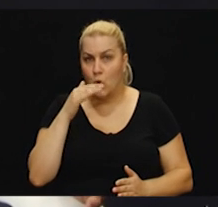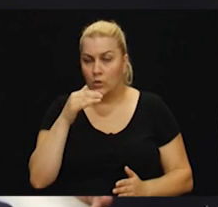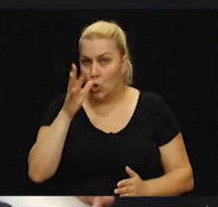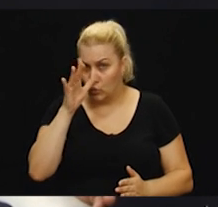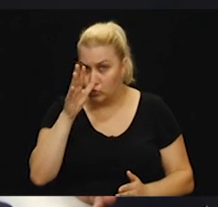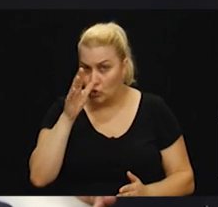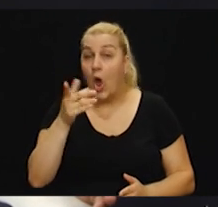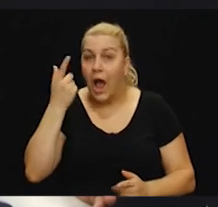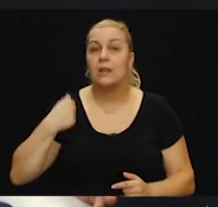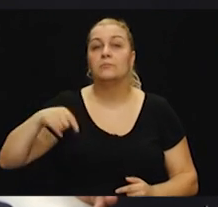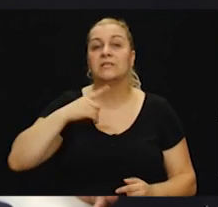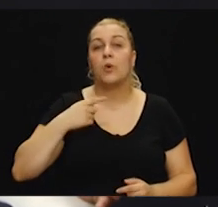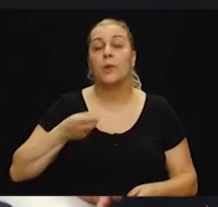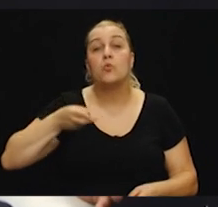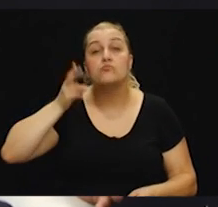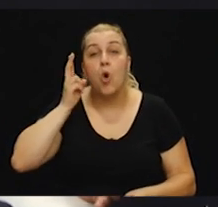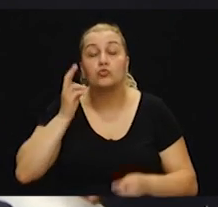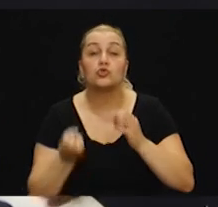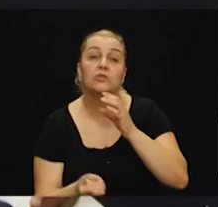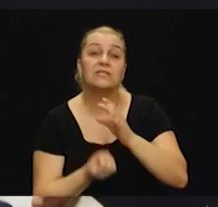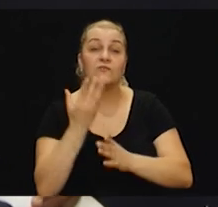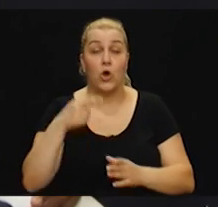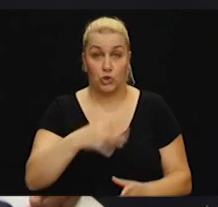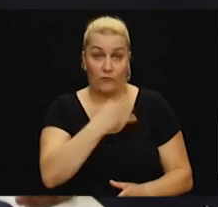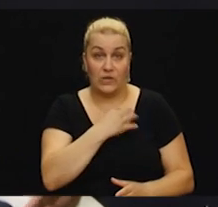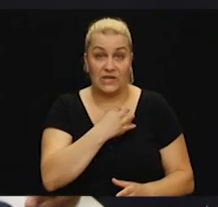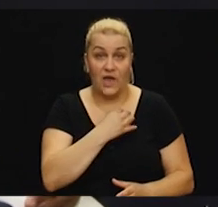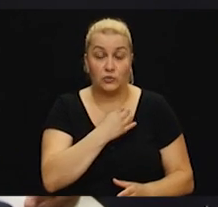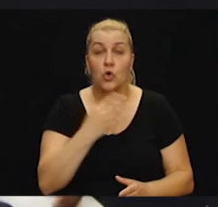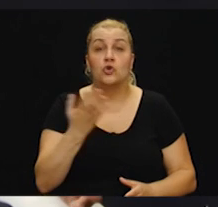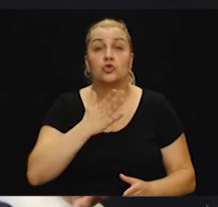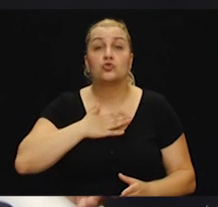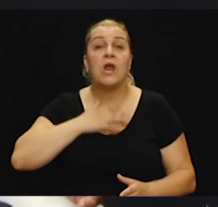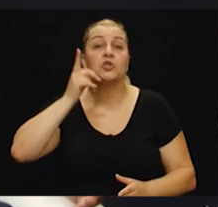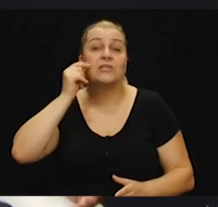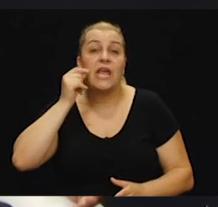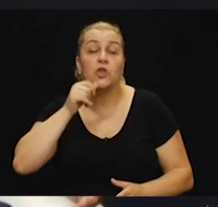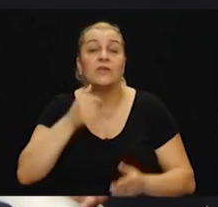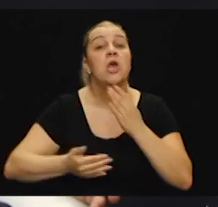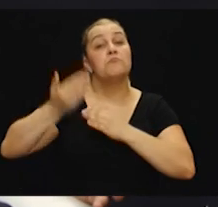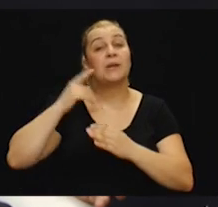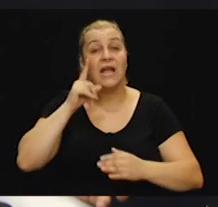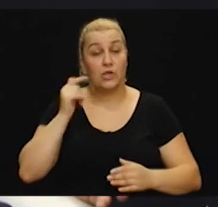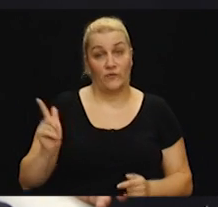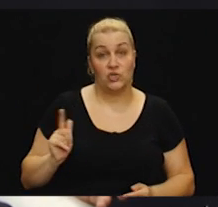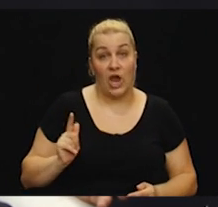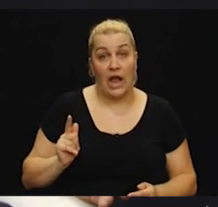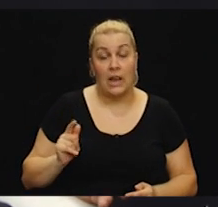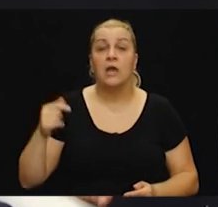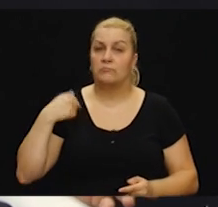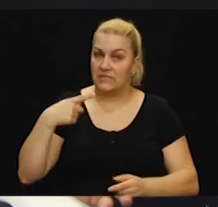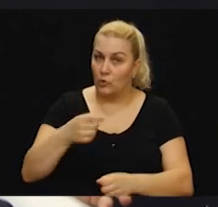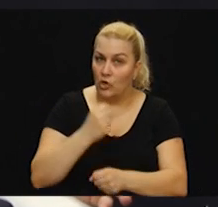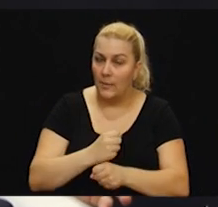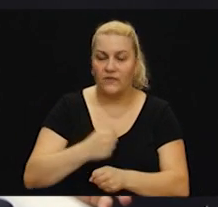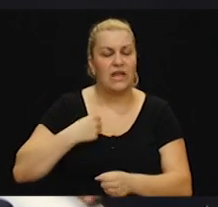mi bili u mogućnosti stvoriti tu Hrvatsku što su generacije naših didova, pradidova čekale. Mi smo to napravili i ja sam